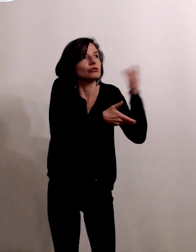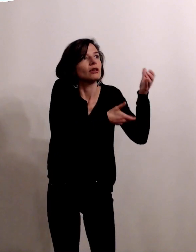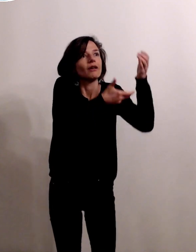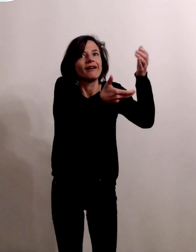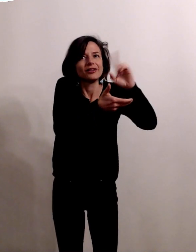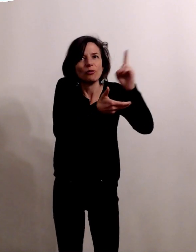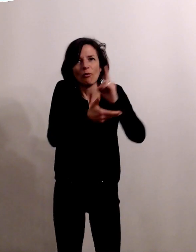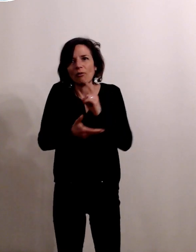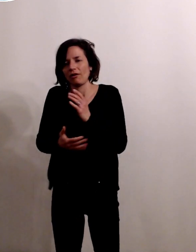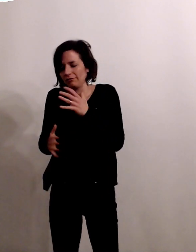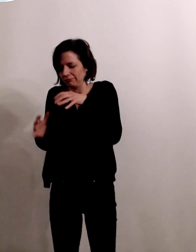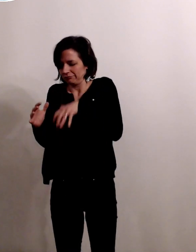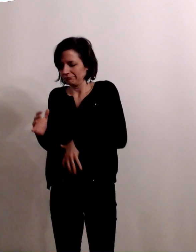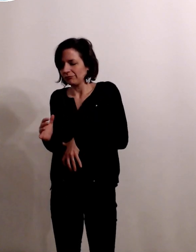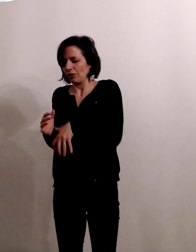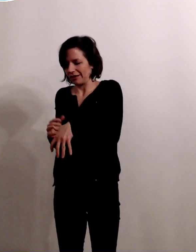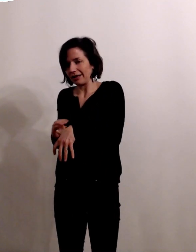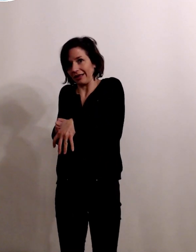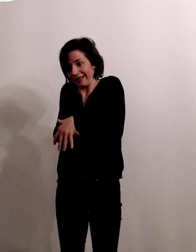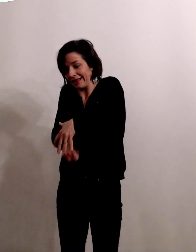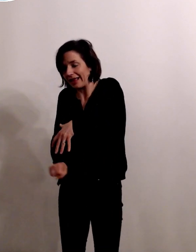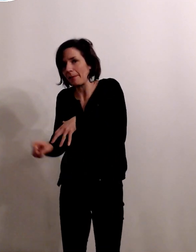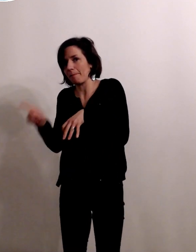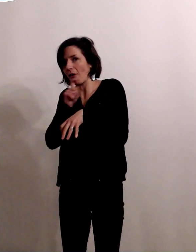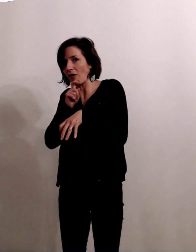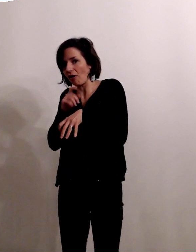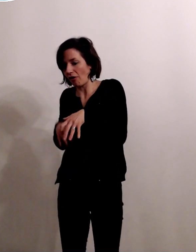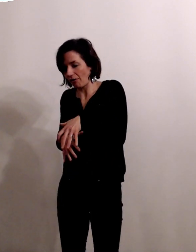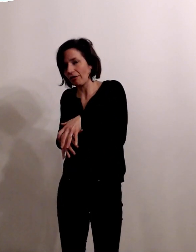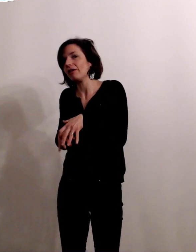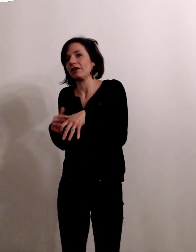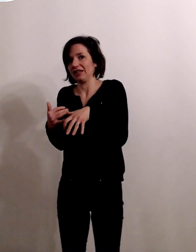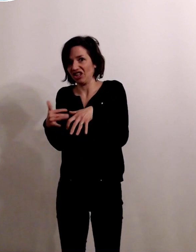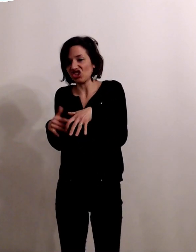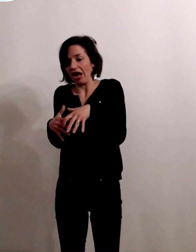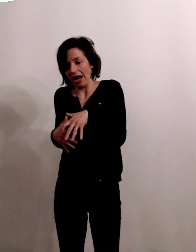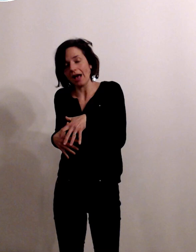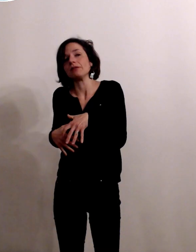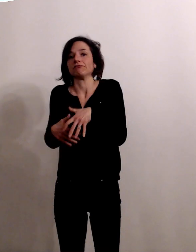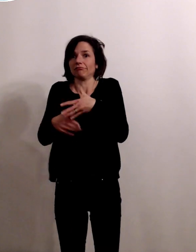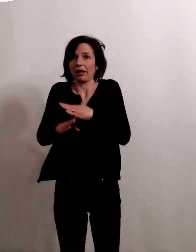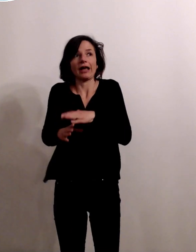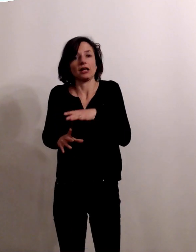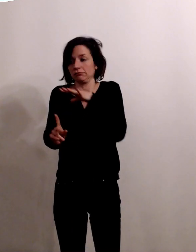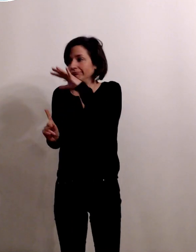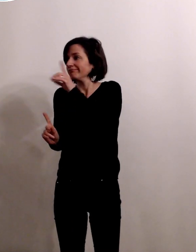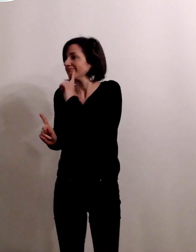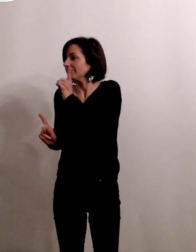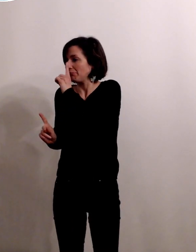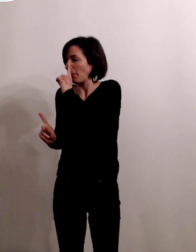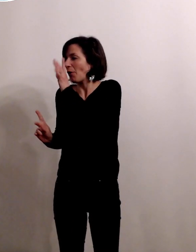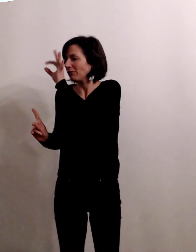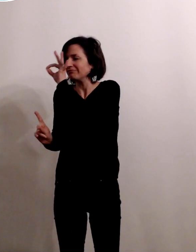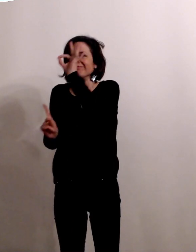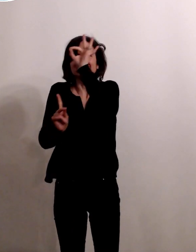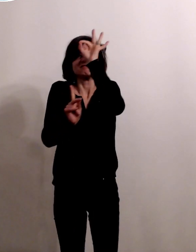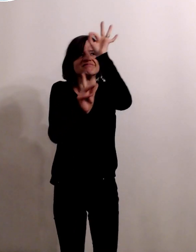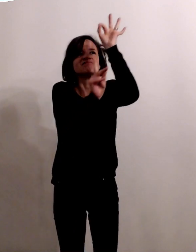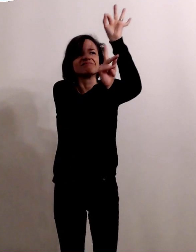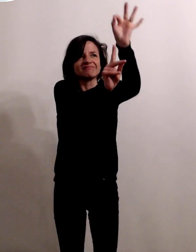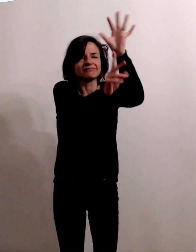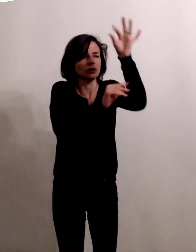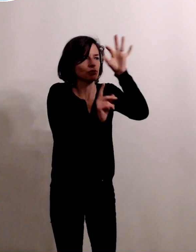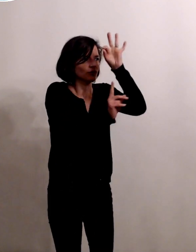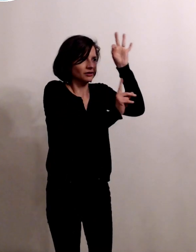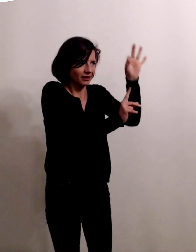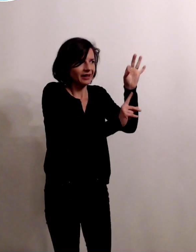quand il est encore dans l'utérus de sa maman en essayant de le garder dans l'utérus de sa maman pour amener la maman au bon endroit et faire naître l'enfant dans